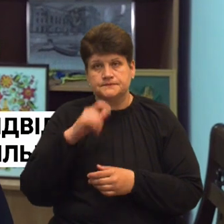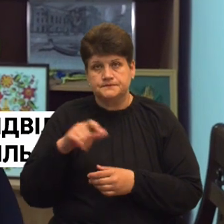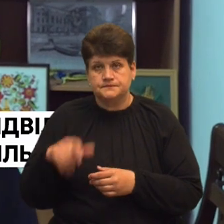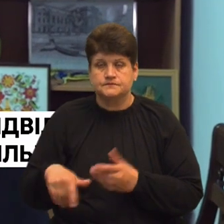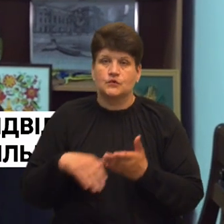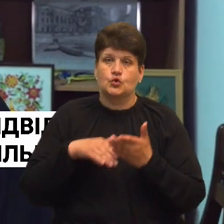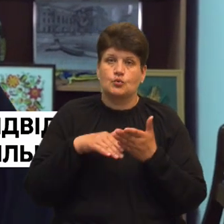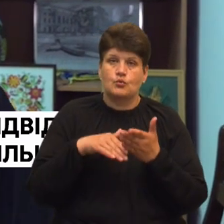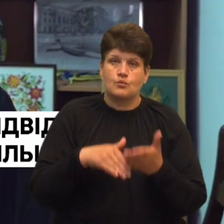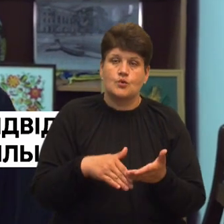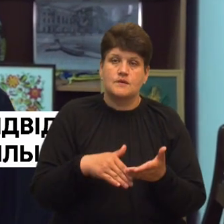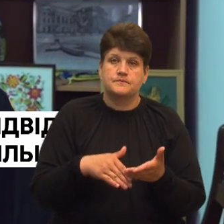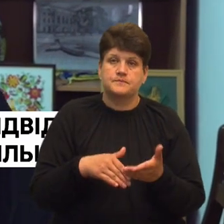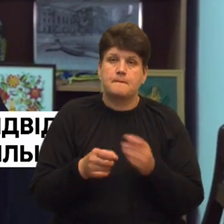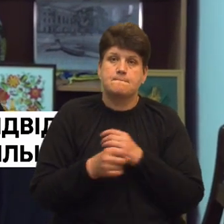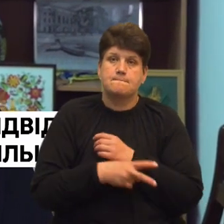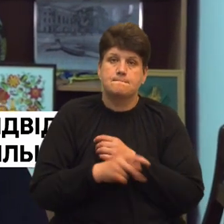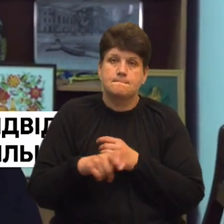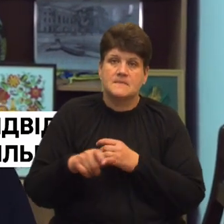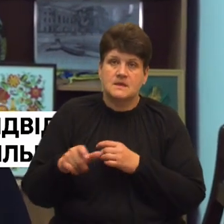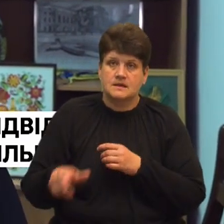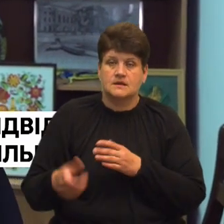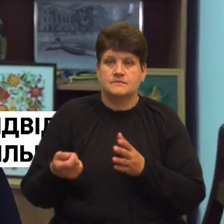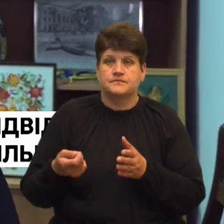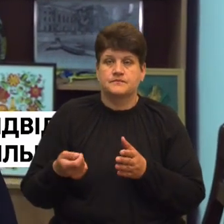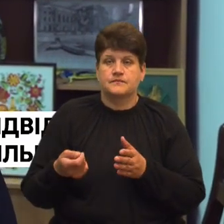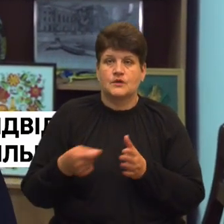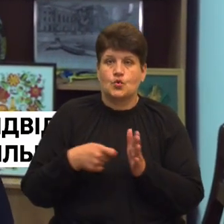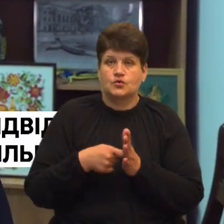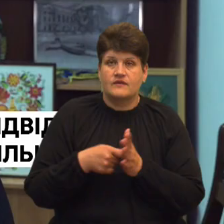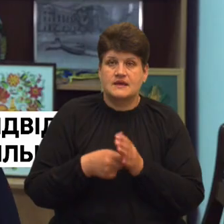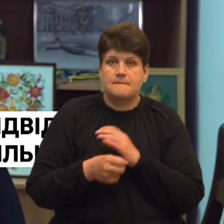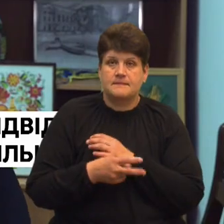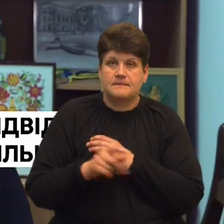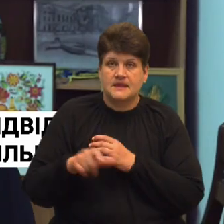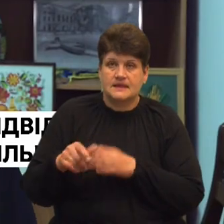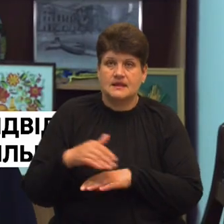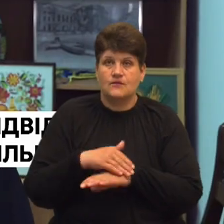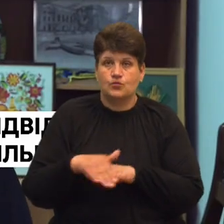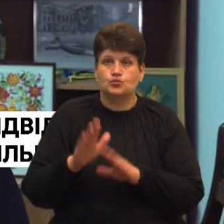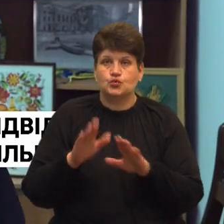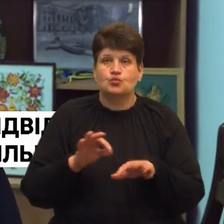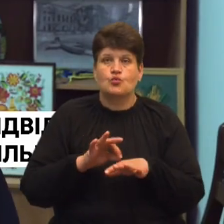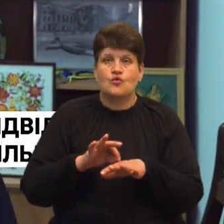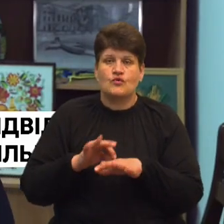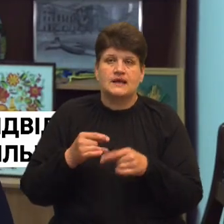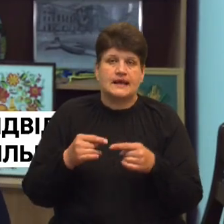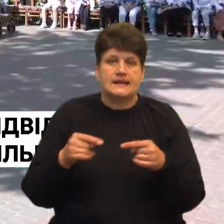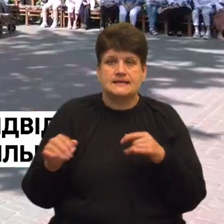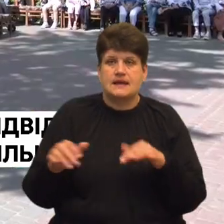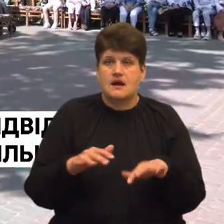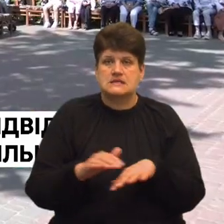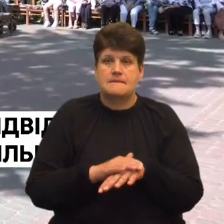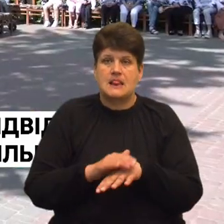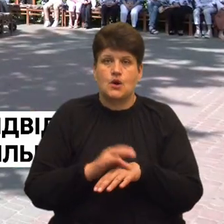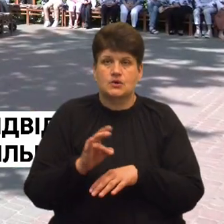допомога бідним, годування бідних на вулиці, будуть проводитися різні акції благодійні.